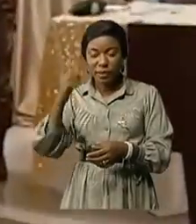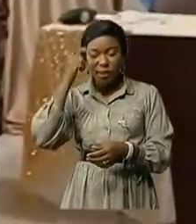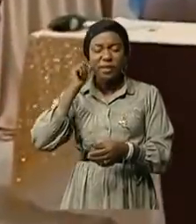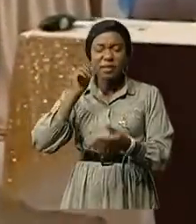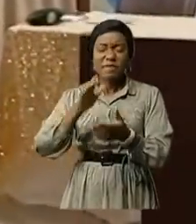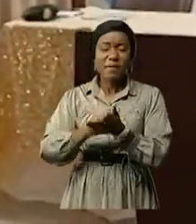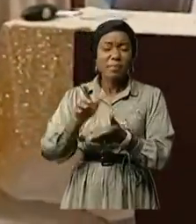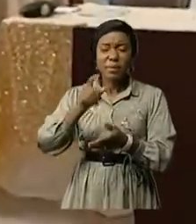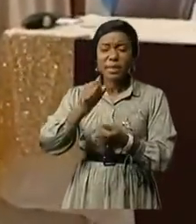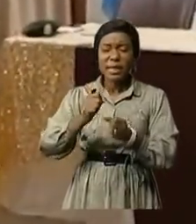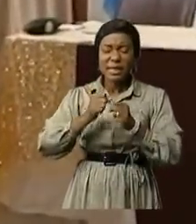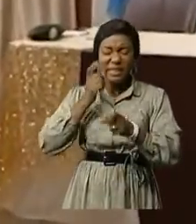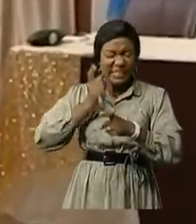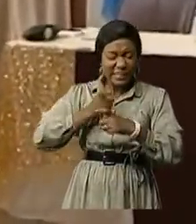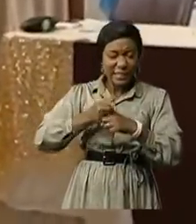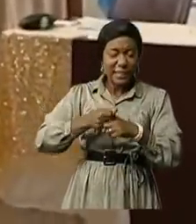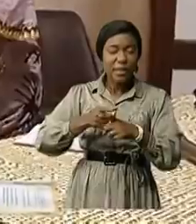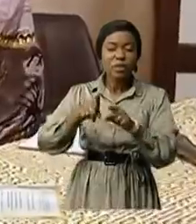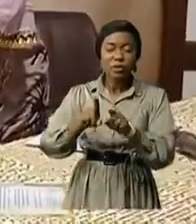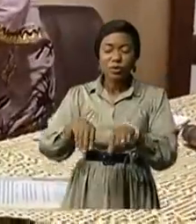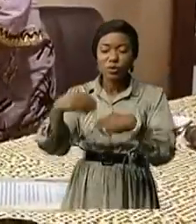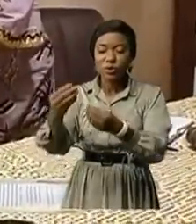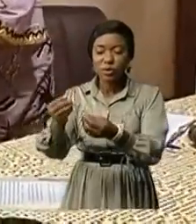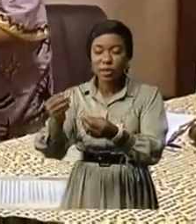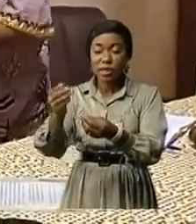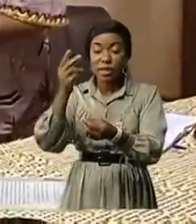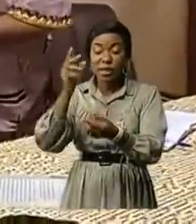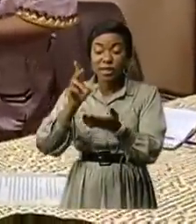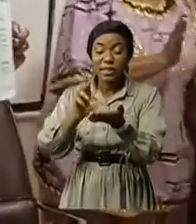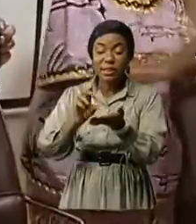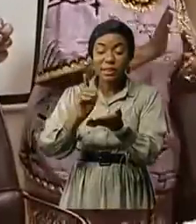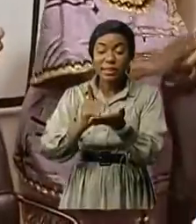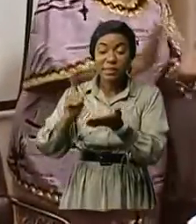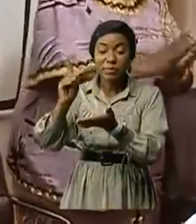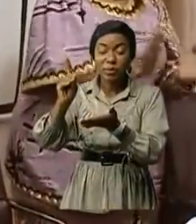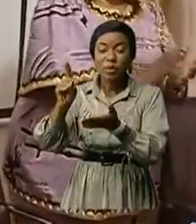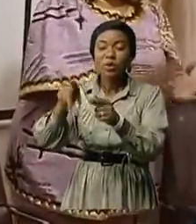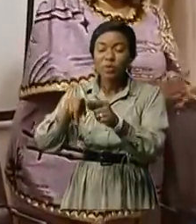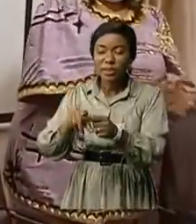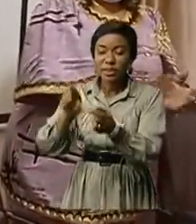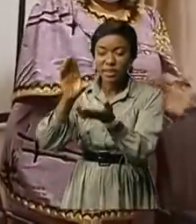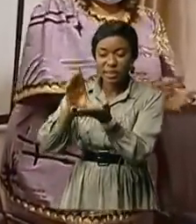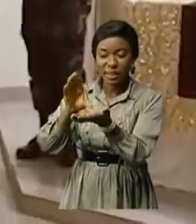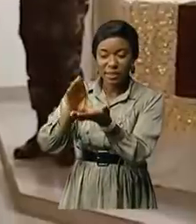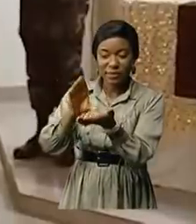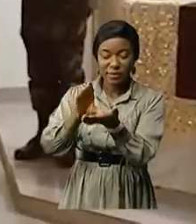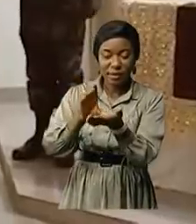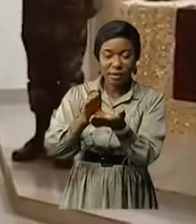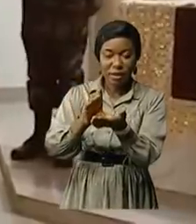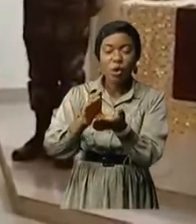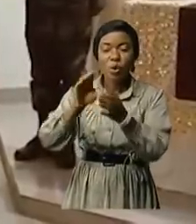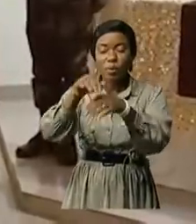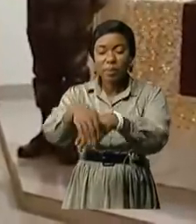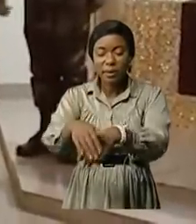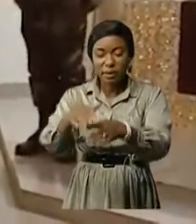sites des diplômes d'honneur étaient remis aux deux commandes à région et des certificats de participation aux officiers ayant suivi